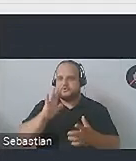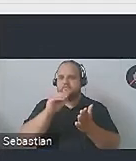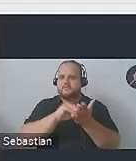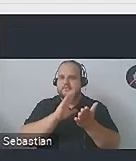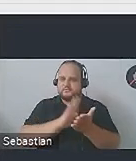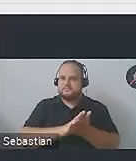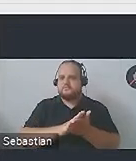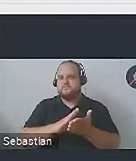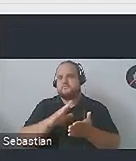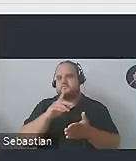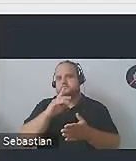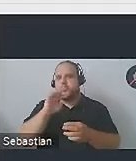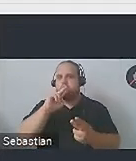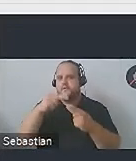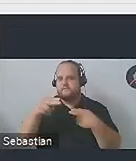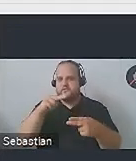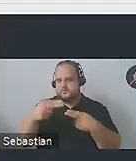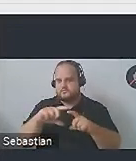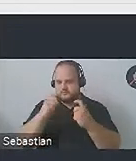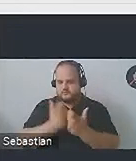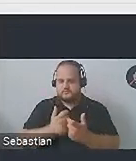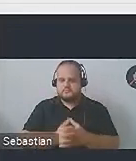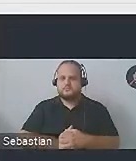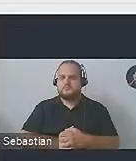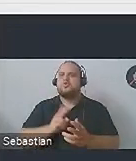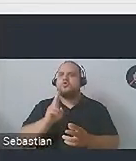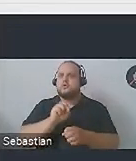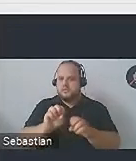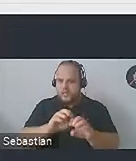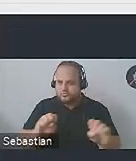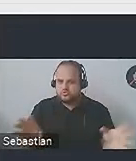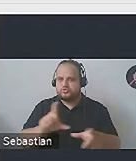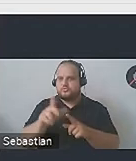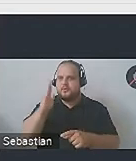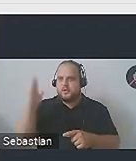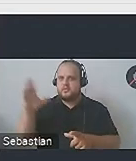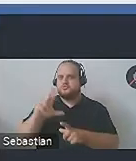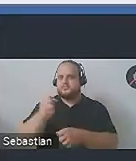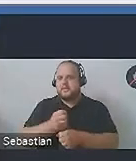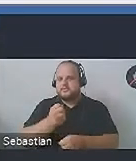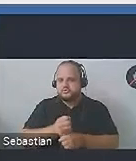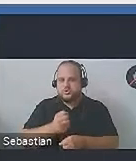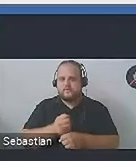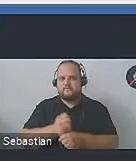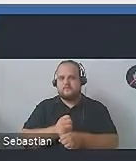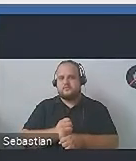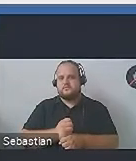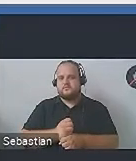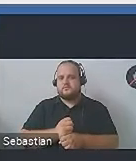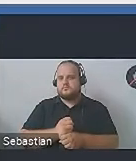bibliotekarz, czy może nauczyciel, czy jesteście Państwo jakimiś pracownikami na przykład działu promocji.